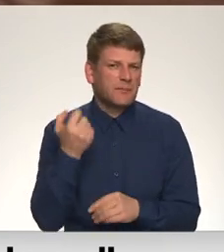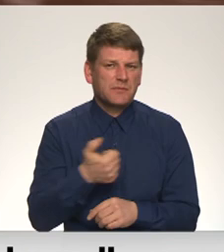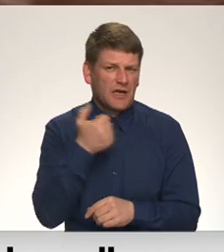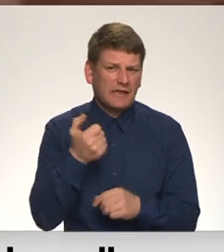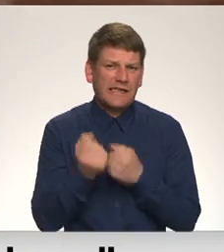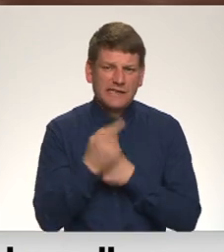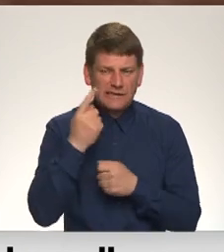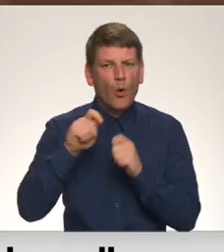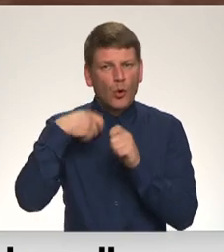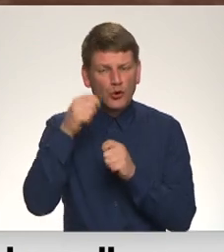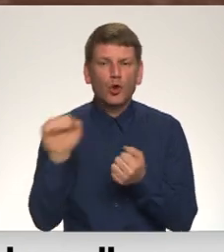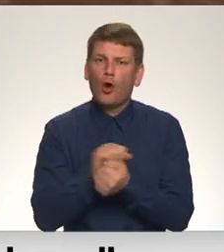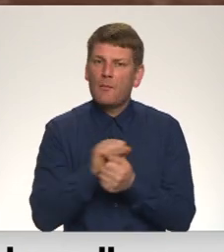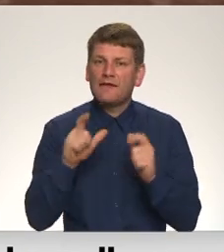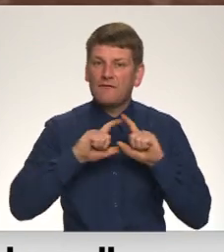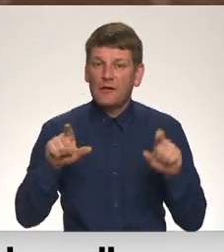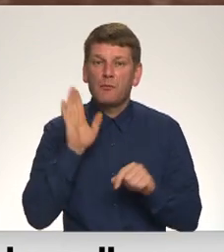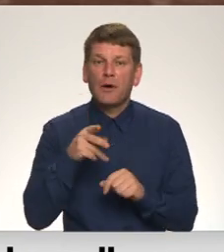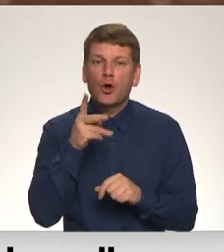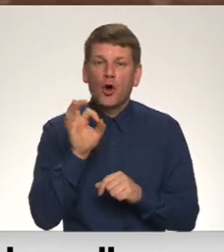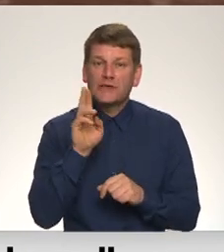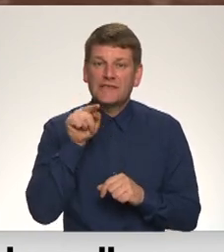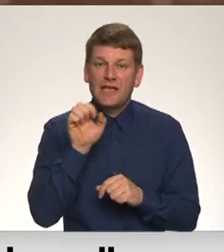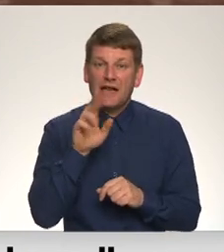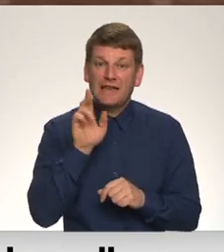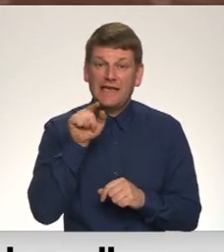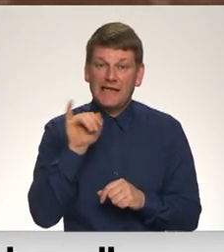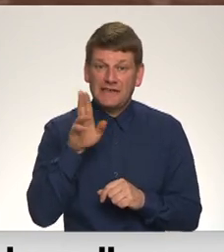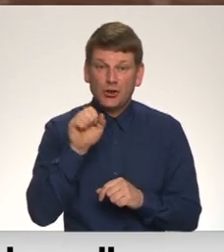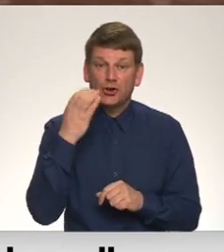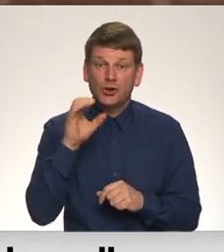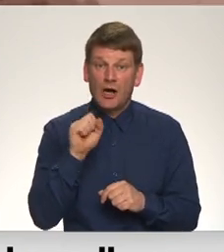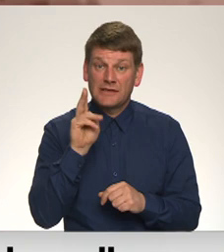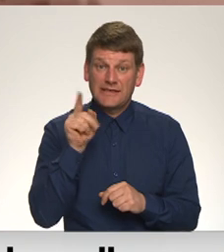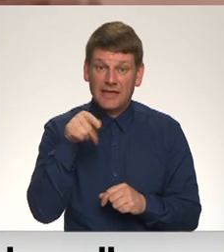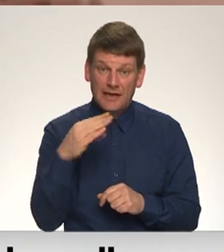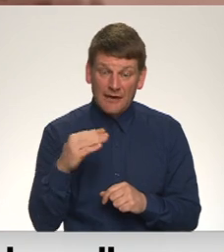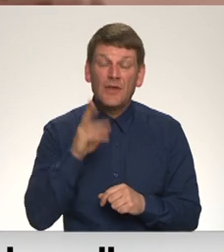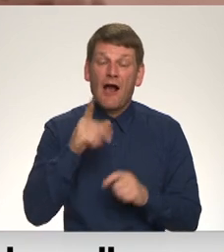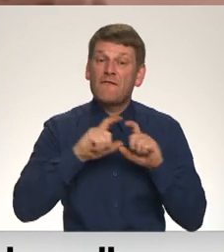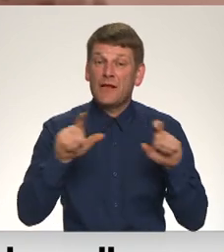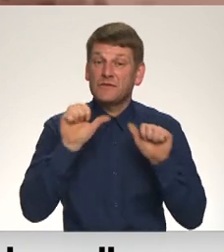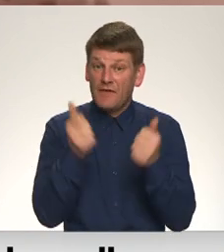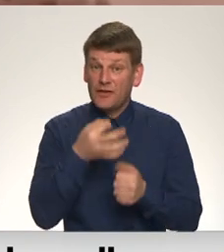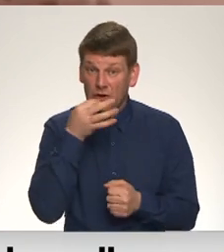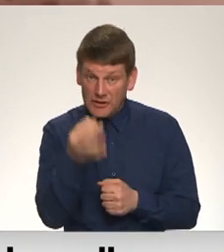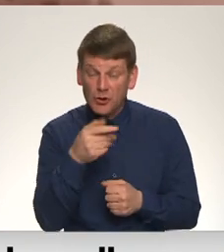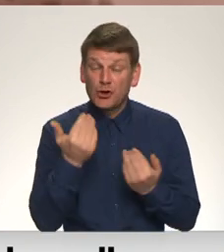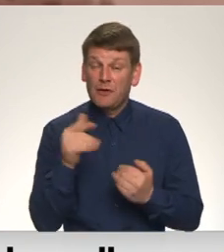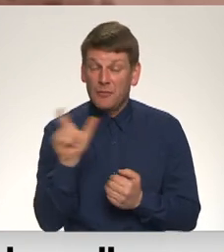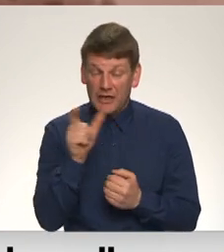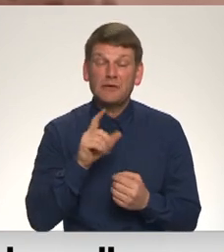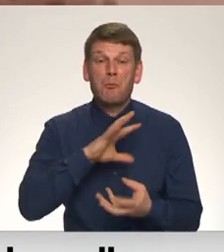sanāk uzņemta dokumentālā filmu par Konstantīnu Čaksti. Bet, kā atzīst, filmas veidotāji šī brīža pasaules notikuma